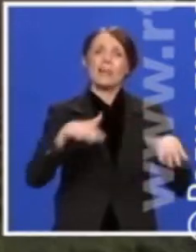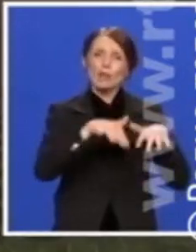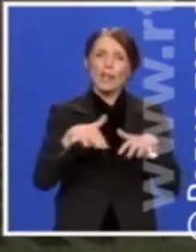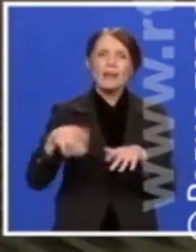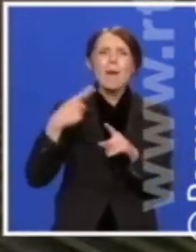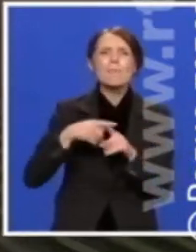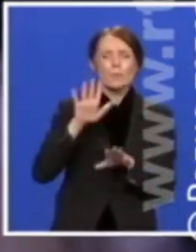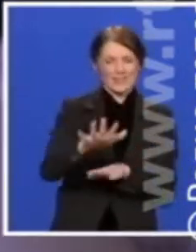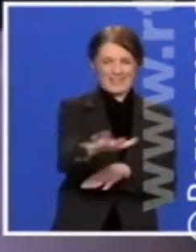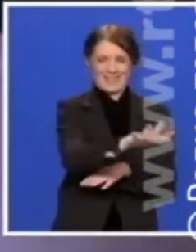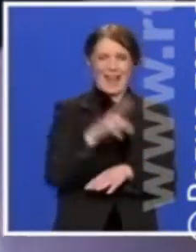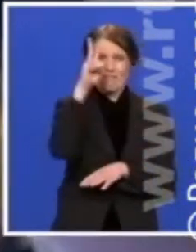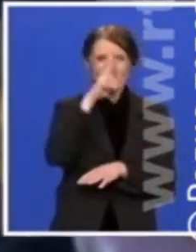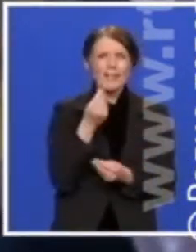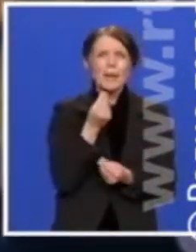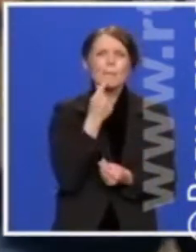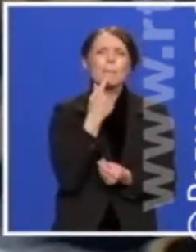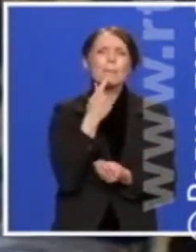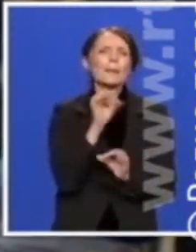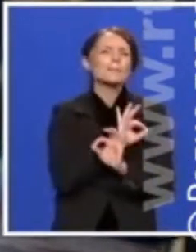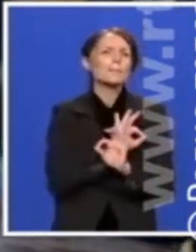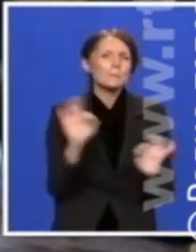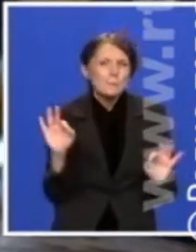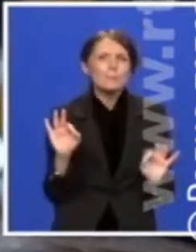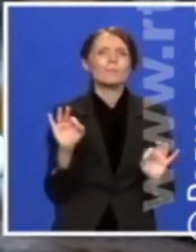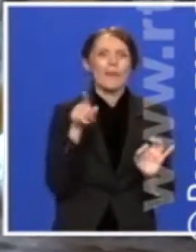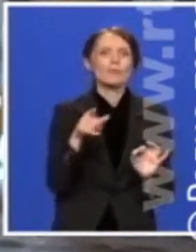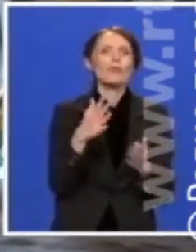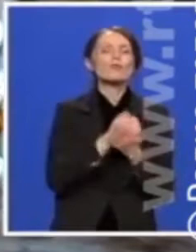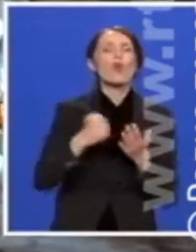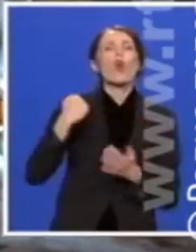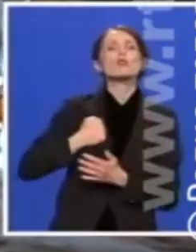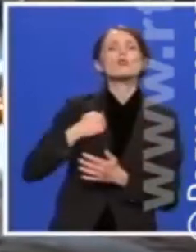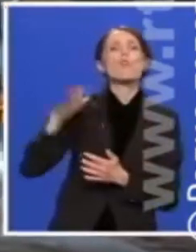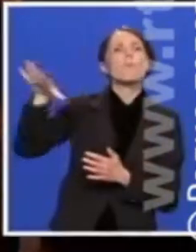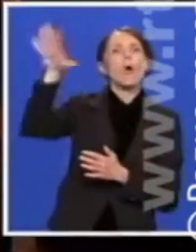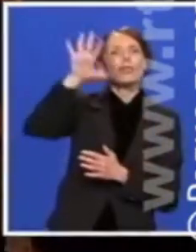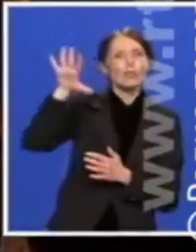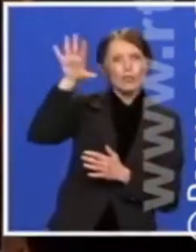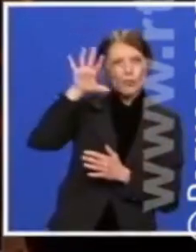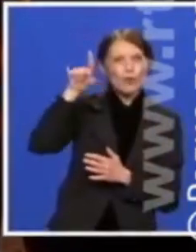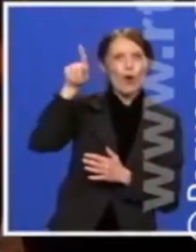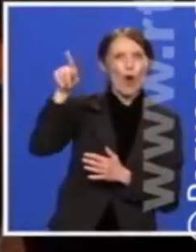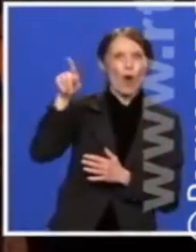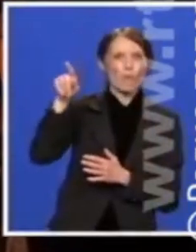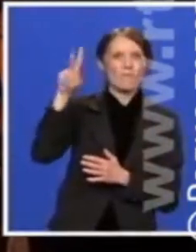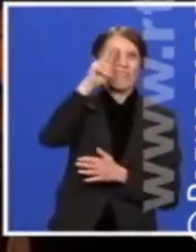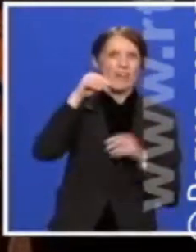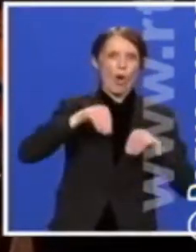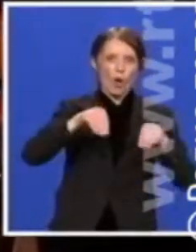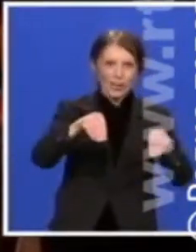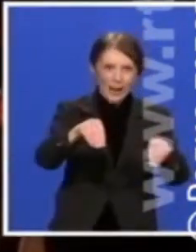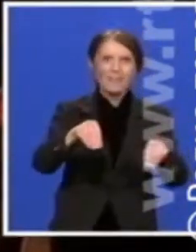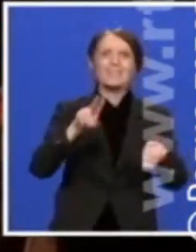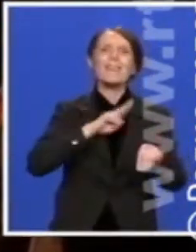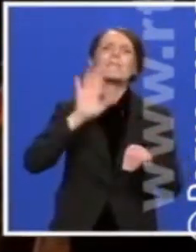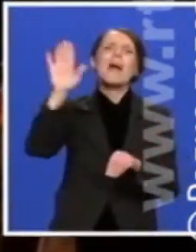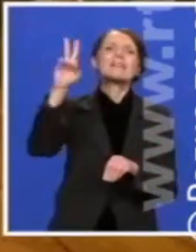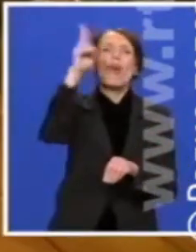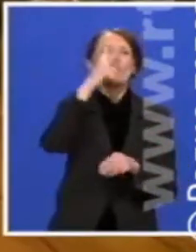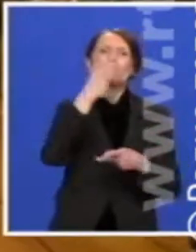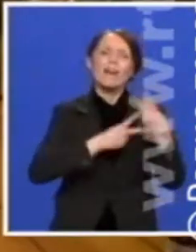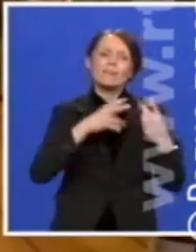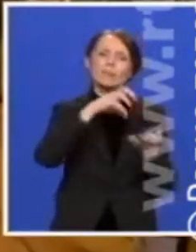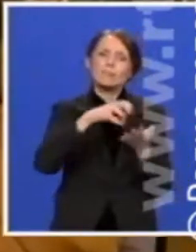imaju specifičan ukus, a to su iskoristili vinogradari sa subotičko-horgoške peščare, da u brojnim lokalnim vinarijama ponude